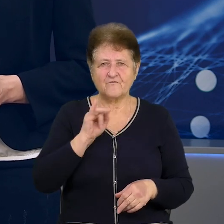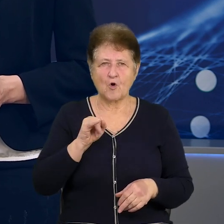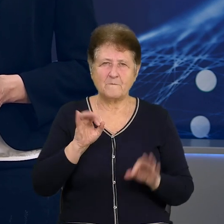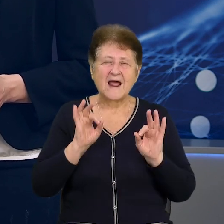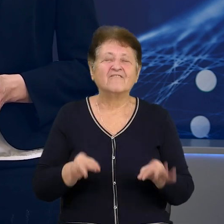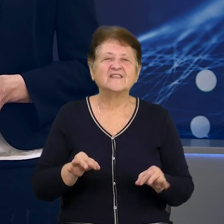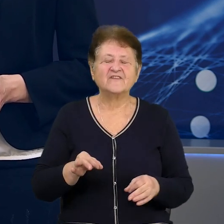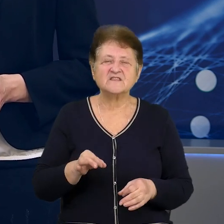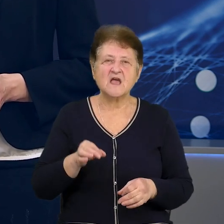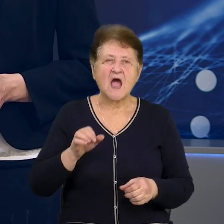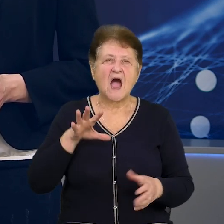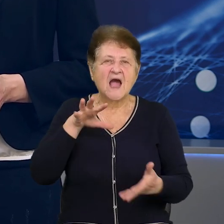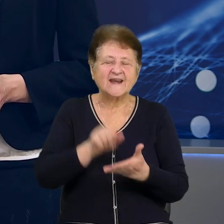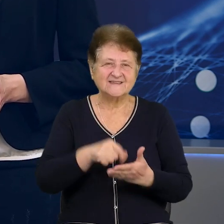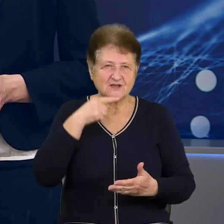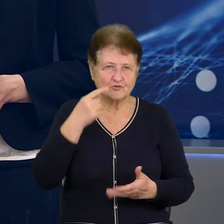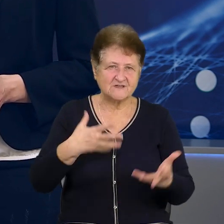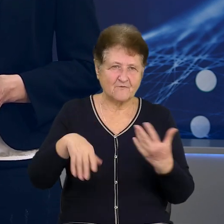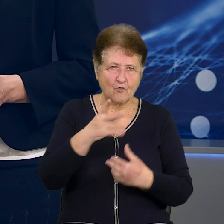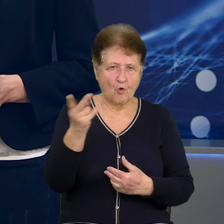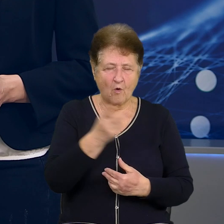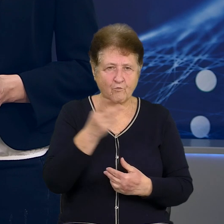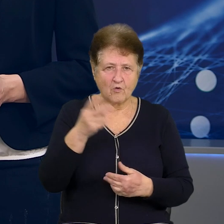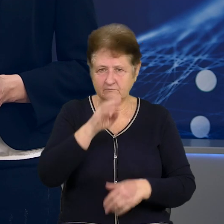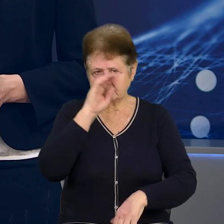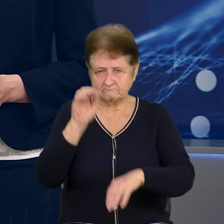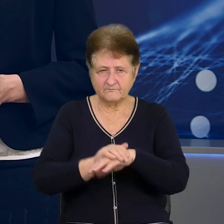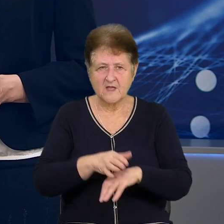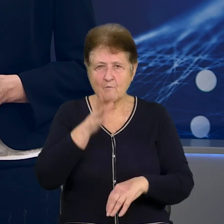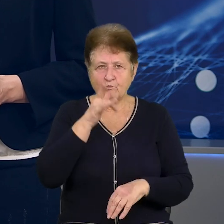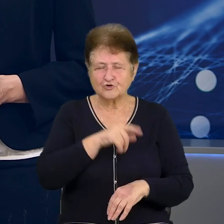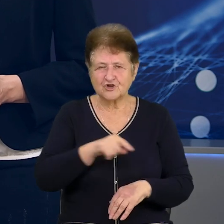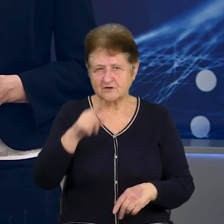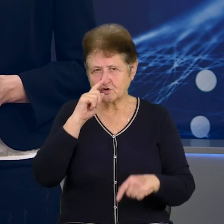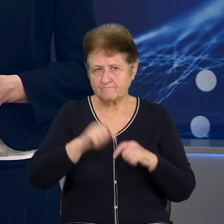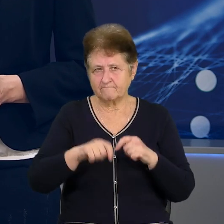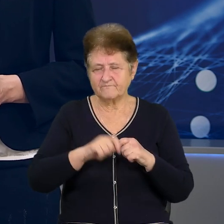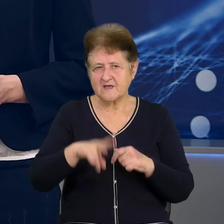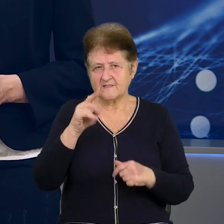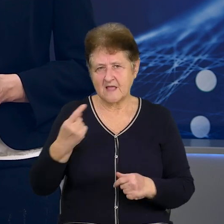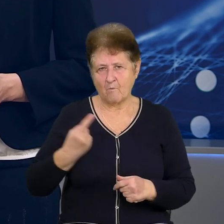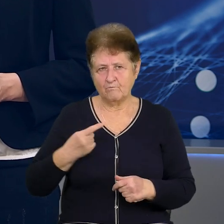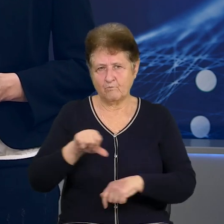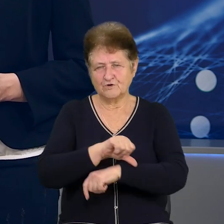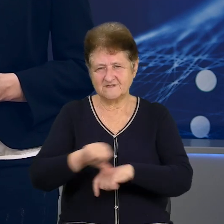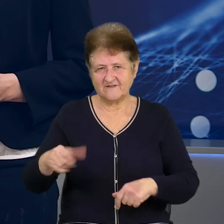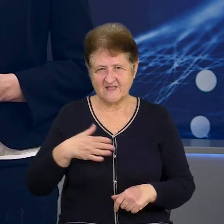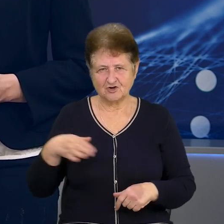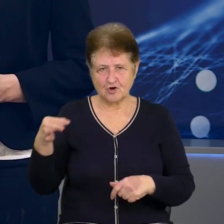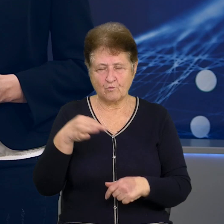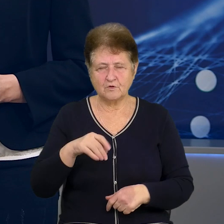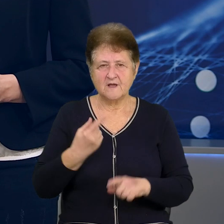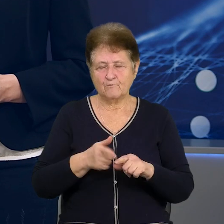Федерації проти України. Обох викрили під час проходження ними огляду на одному з блокпостів нашої області. Про це